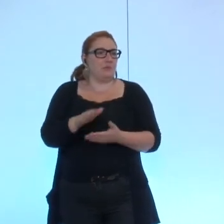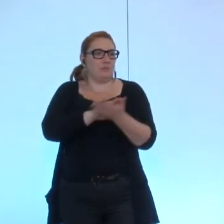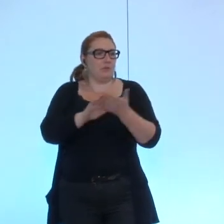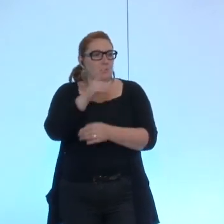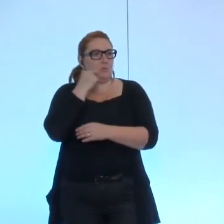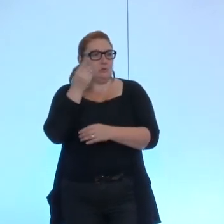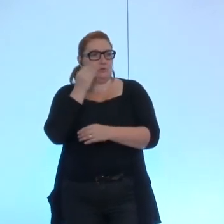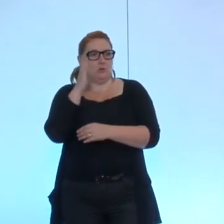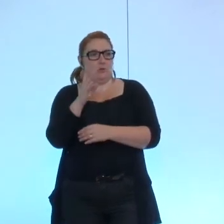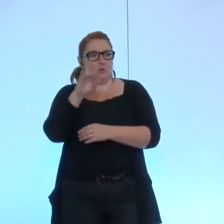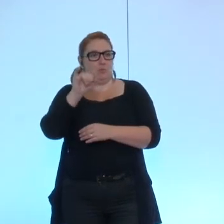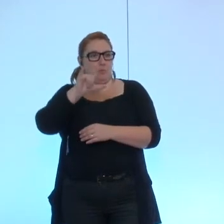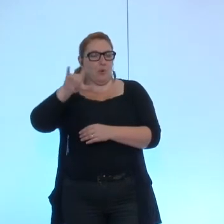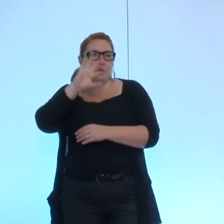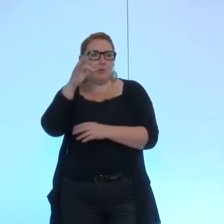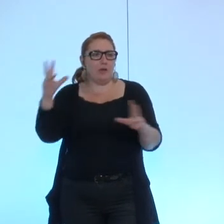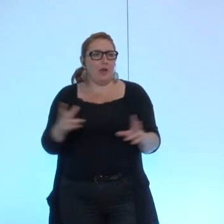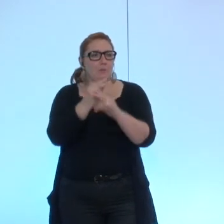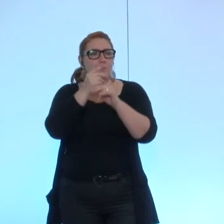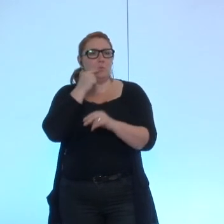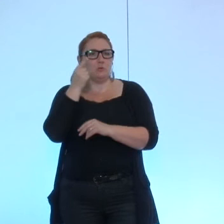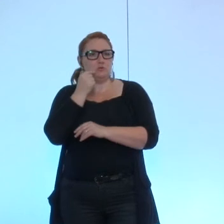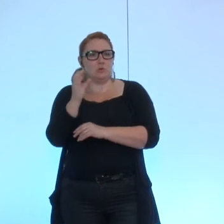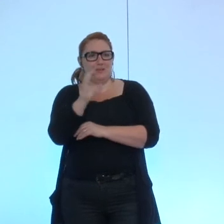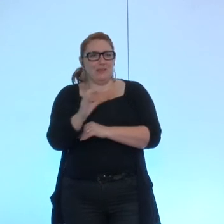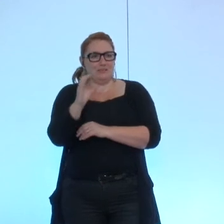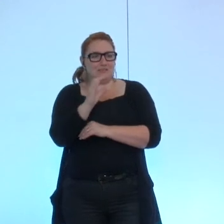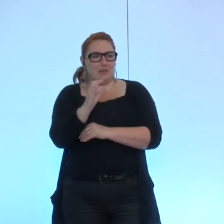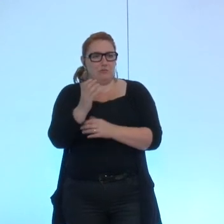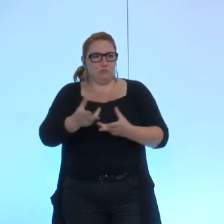oui très rapidement puisque monsieur Cazenave a dit l'essentiel de ce que je souhaitais dire